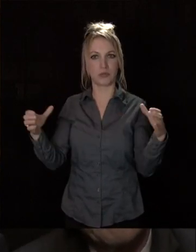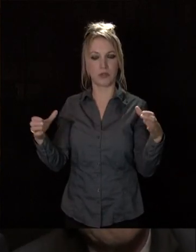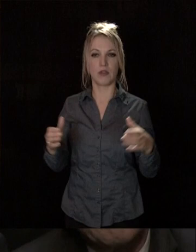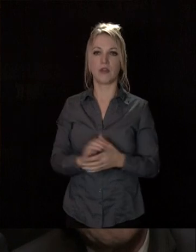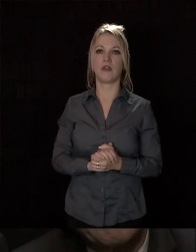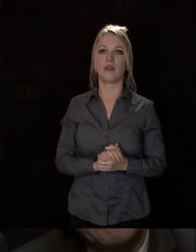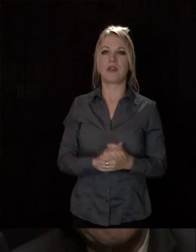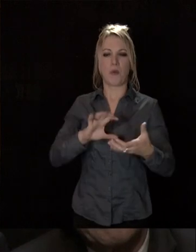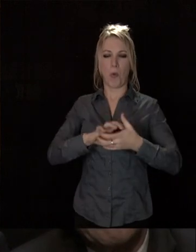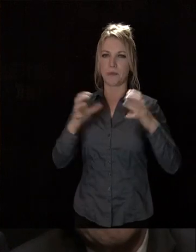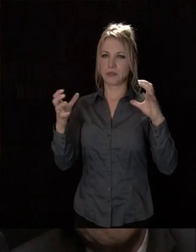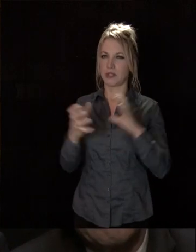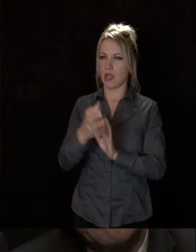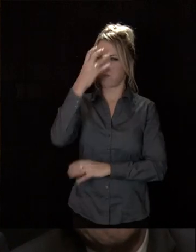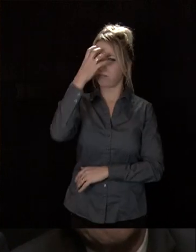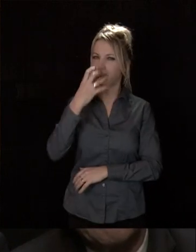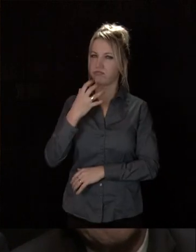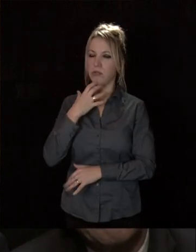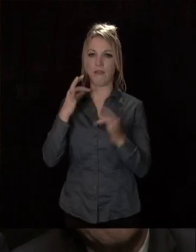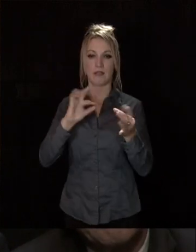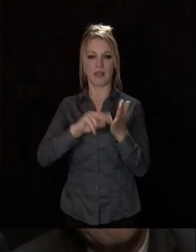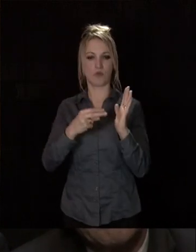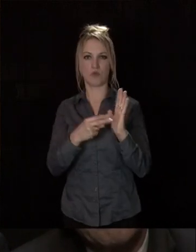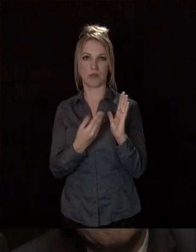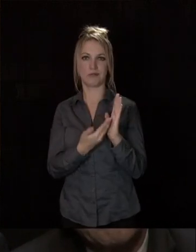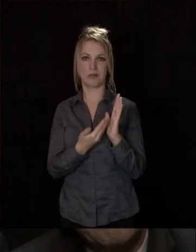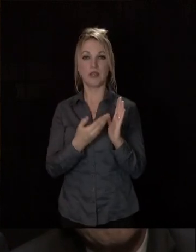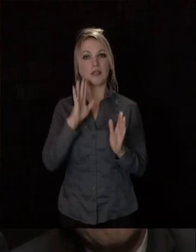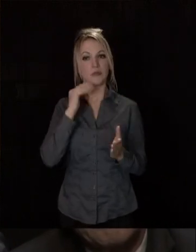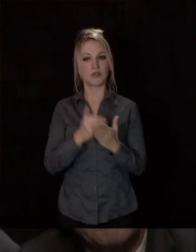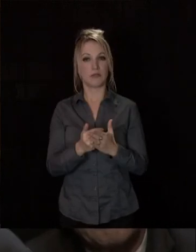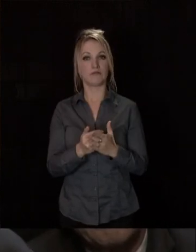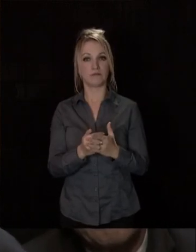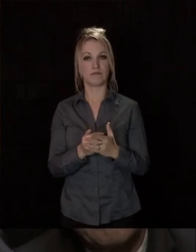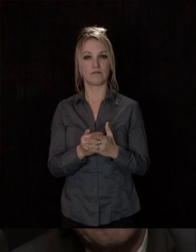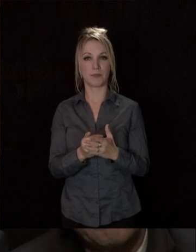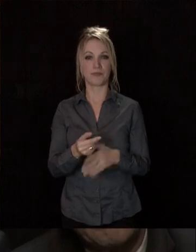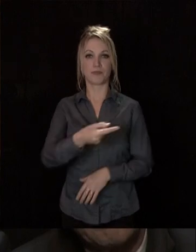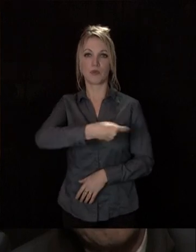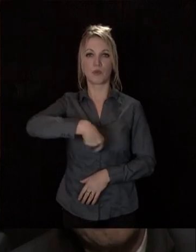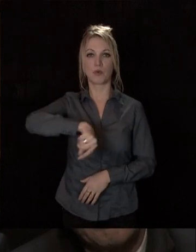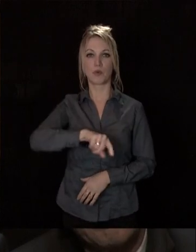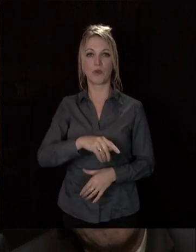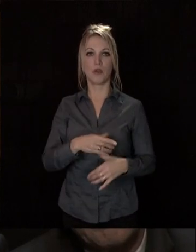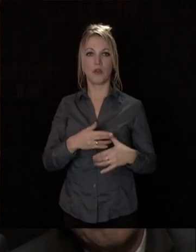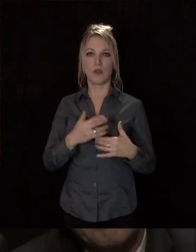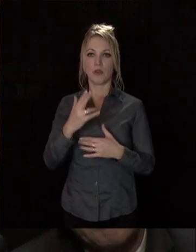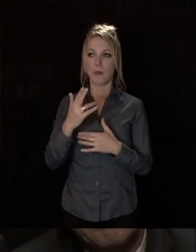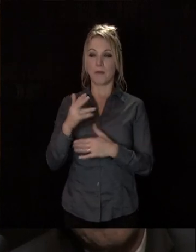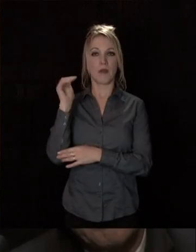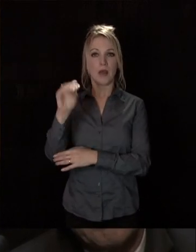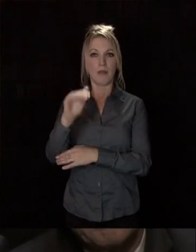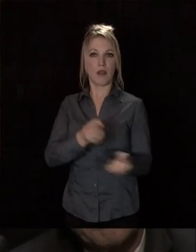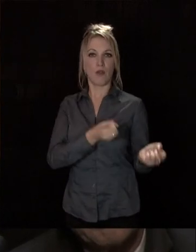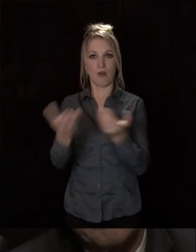complexe et ambitieux sur le plan technologique. Et c'est la raison pour laquelle nous avons lancé un appel d'offres